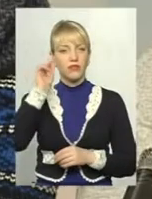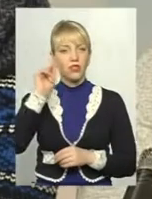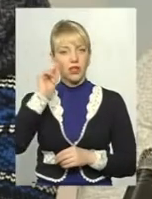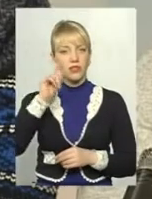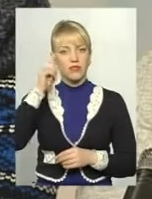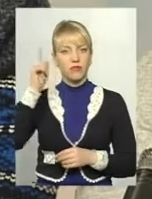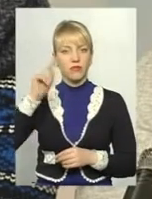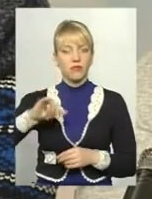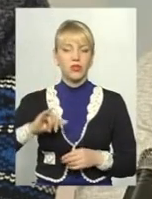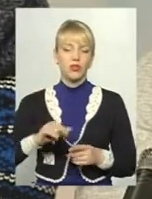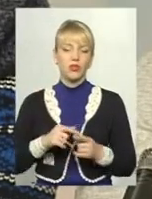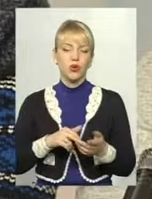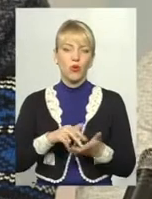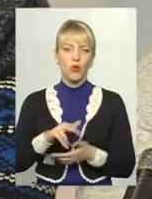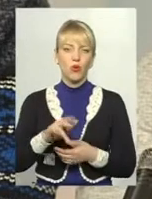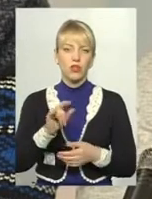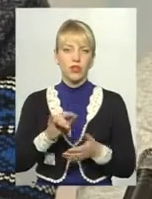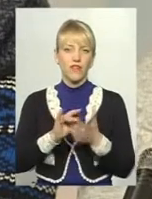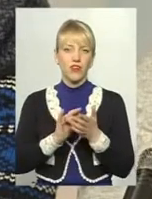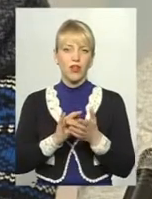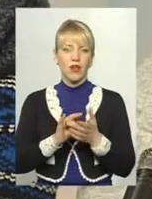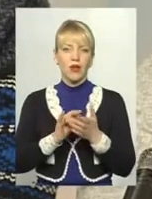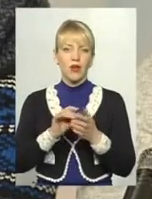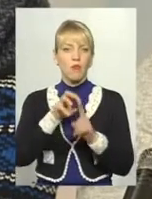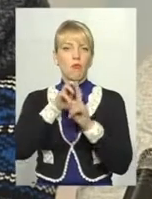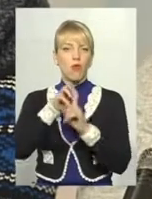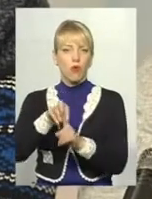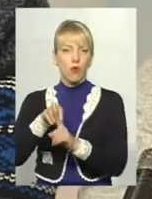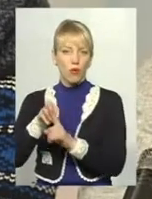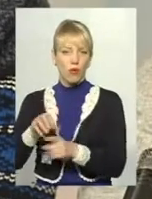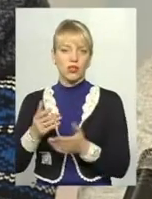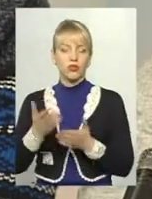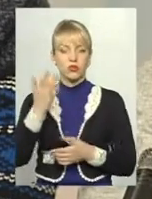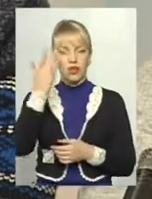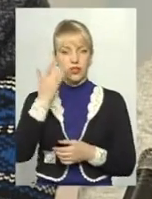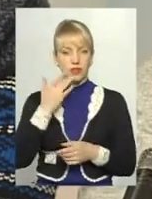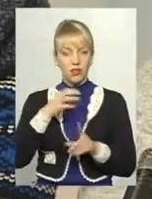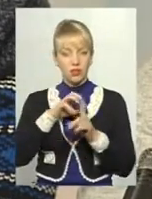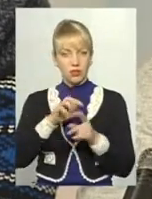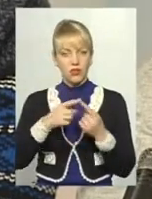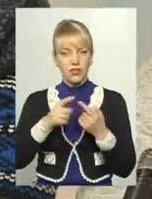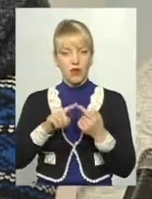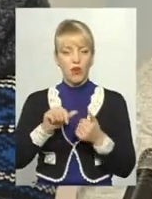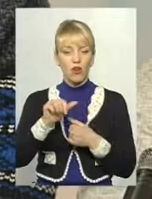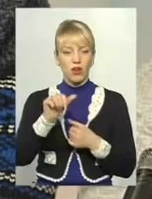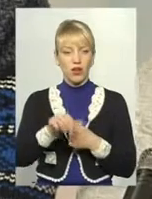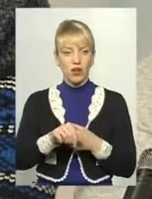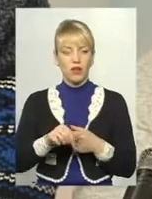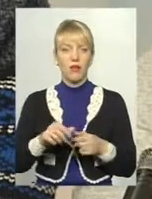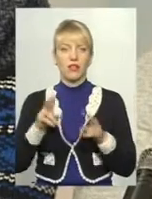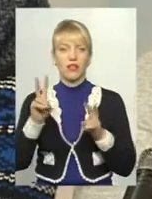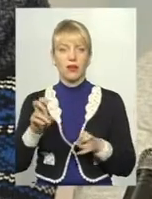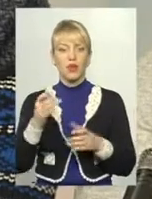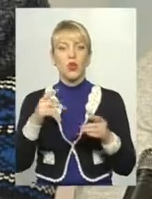вміють, ходять в походи. І якщо літній туризм – це окрема тема, то зимовий туризм і йти в походи в гори –